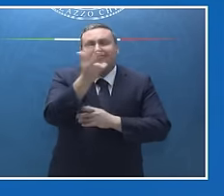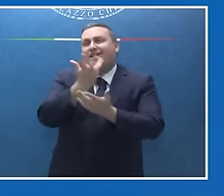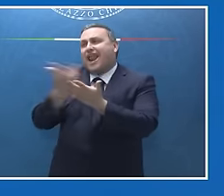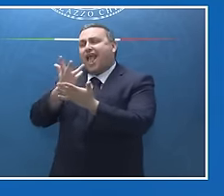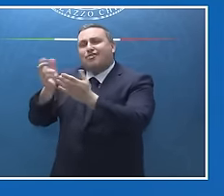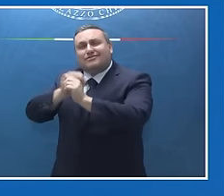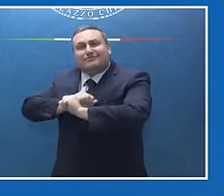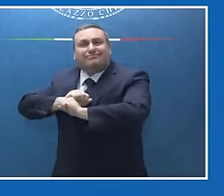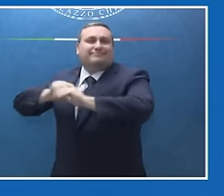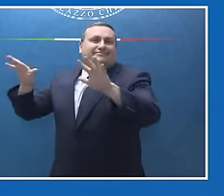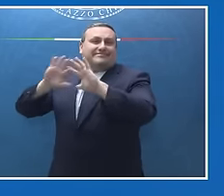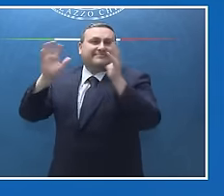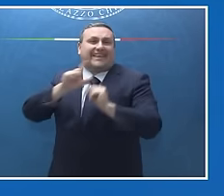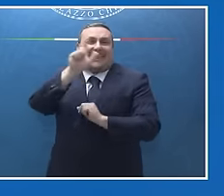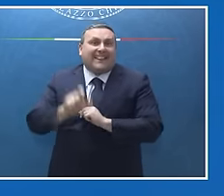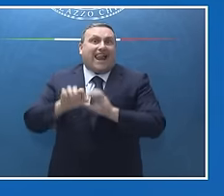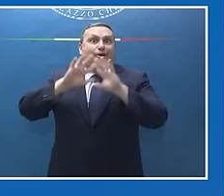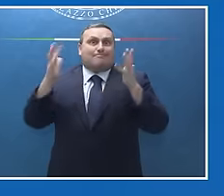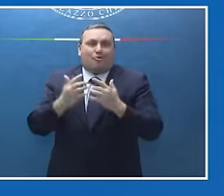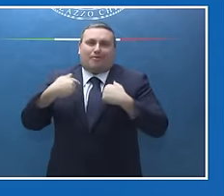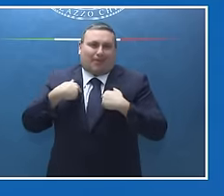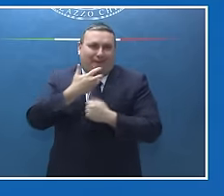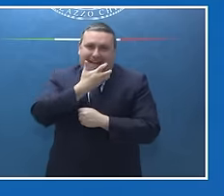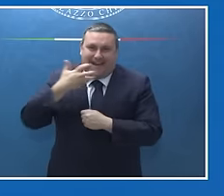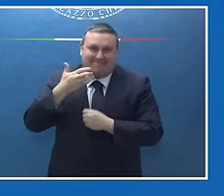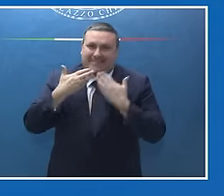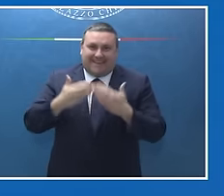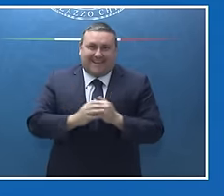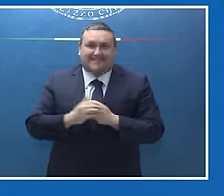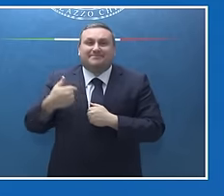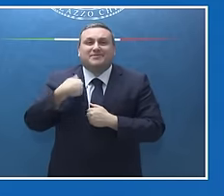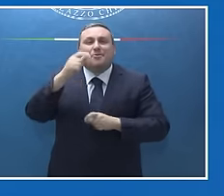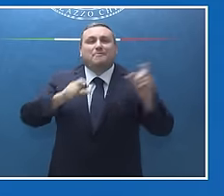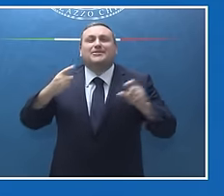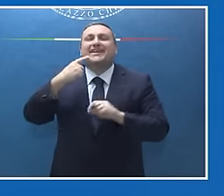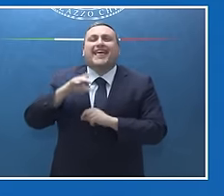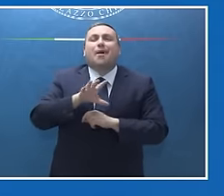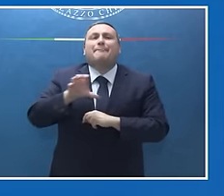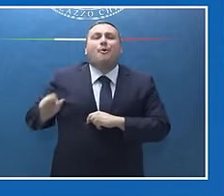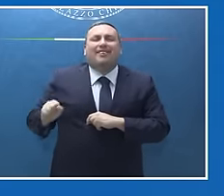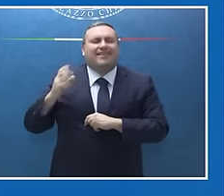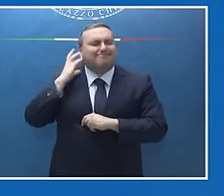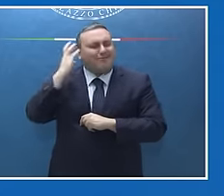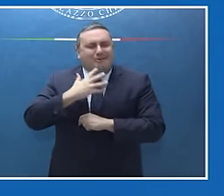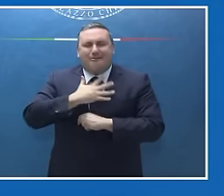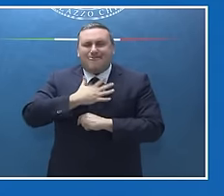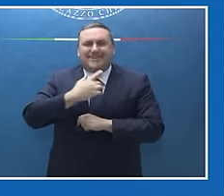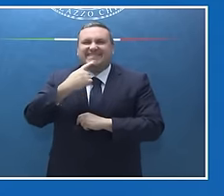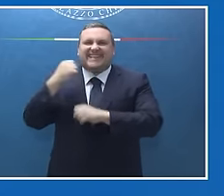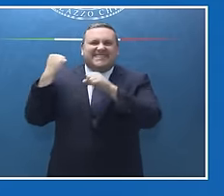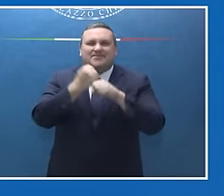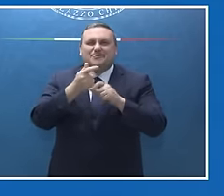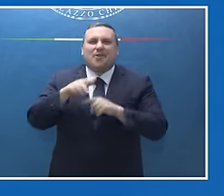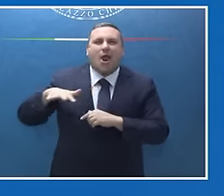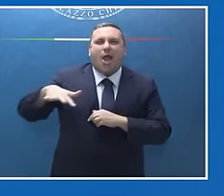Era per noi ovviamente molto molto prezioso. Sono grata ai pugliesi, sono grata alle istituzioni locali, ci hanno